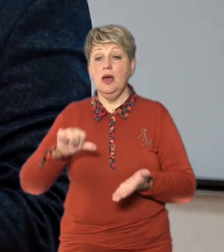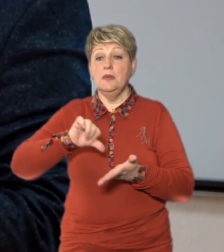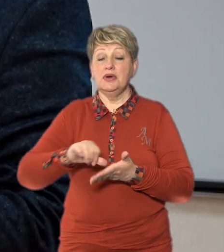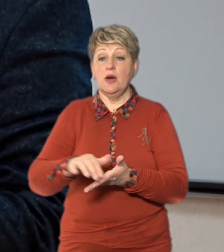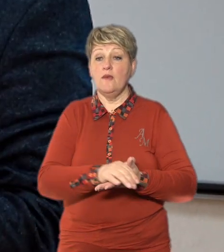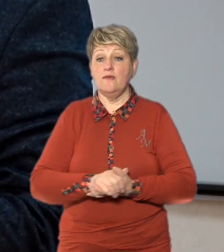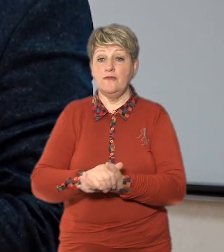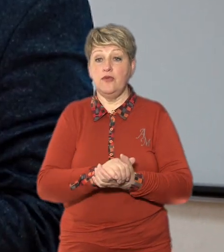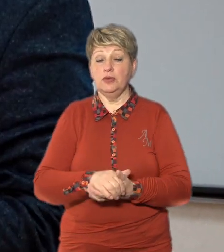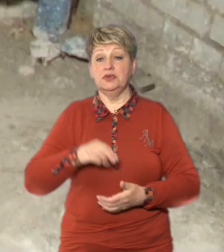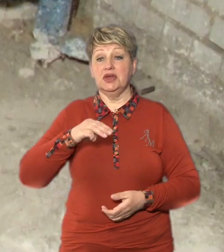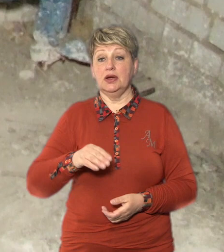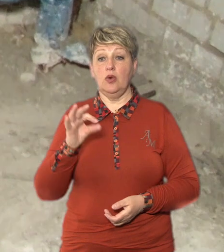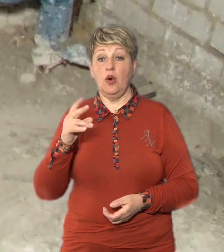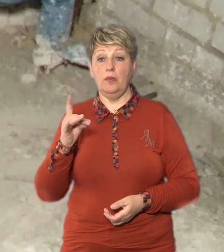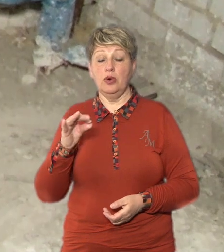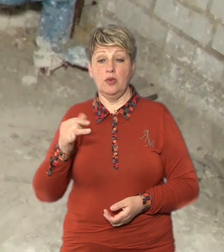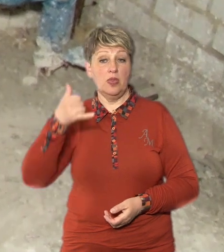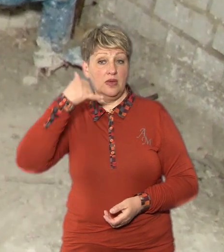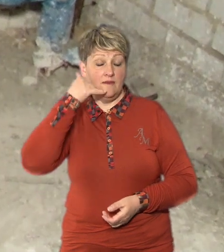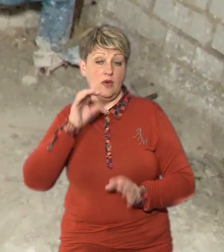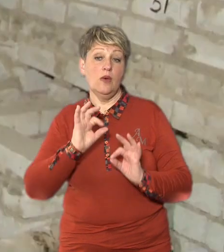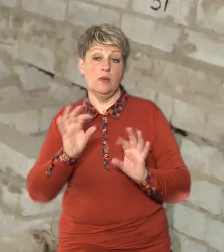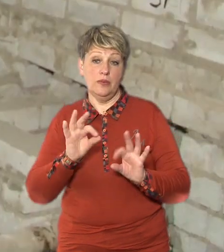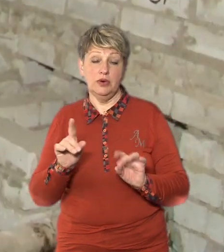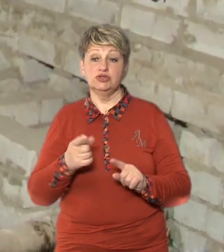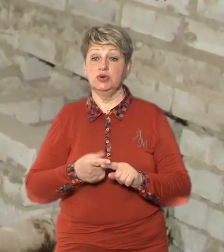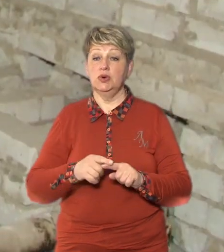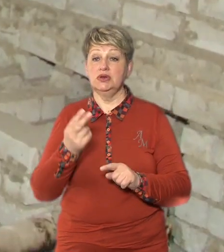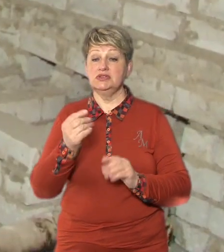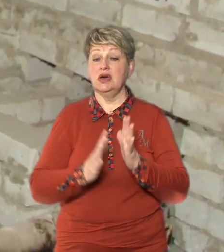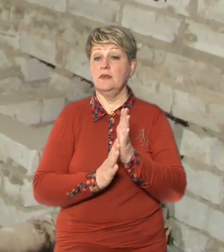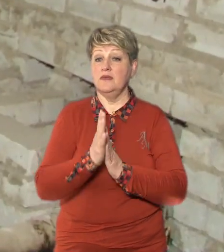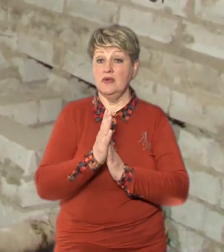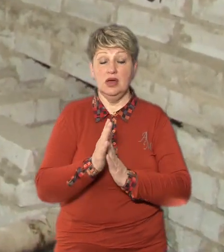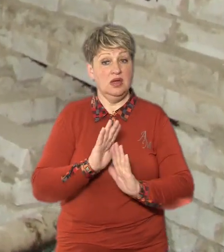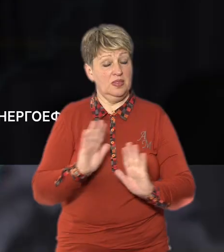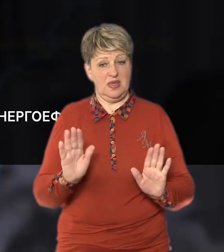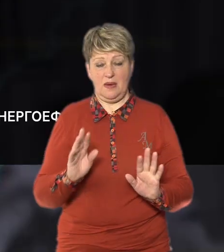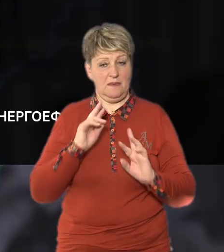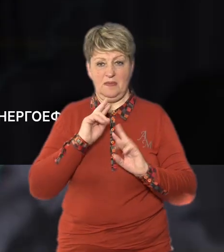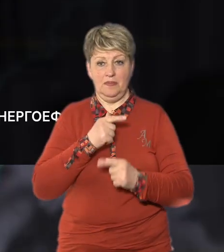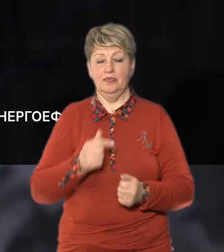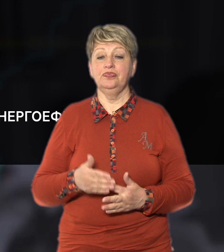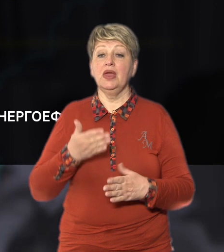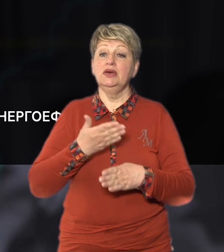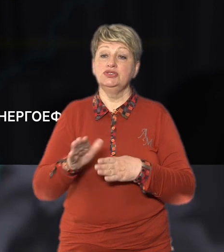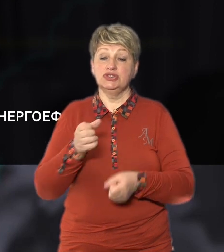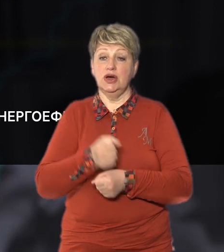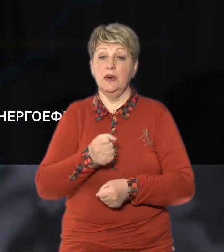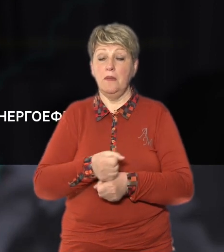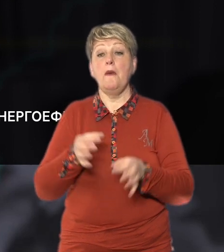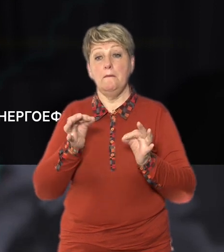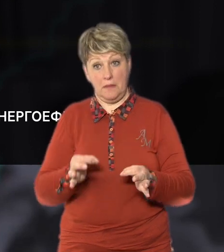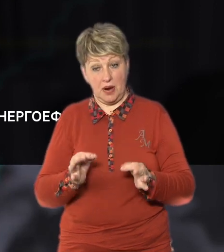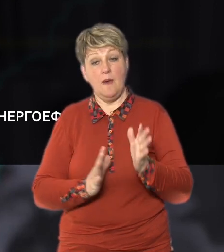фонду «Енергодім» Тарас Оборонов телефоном Суспільному розповів, що ціни зросли не настільки Частина робіт посправді